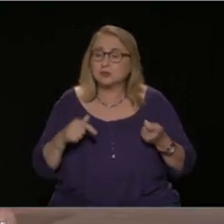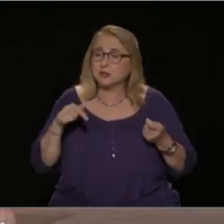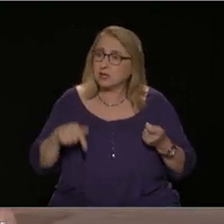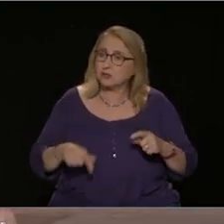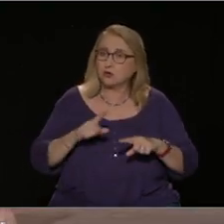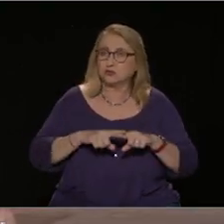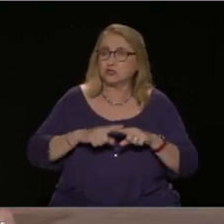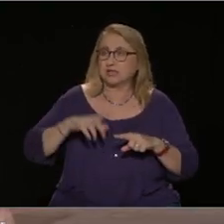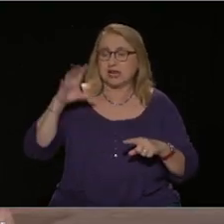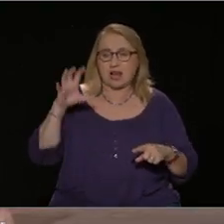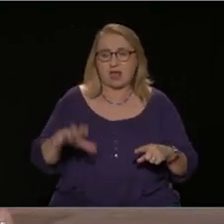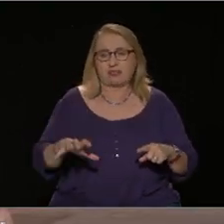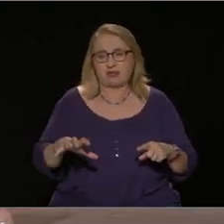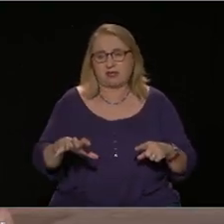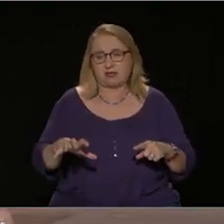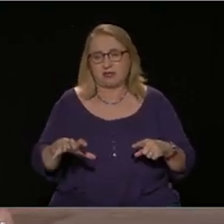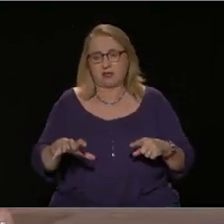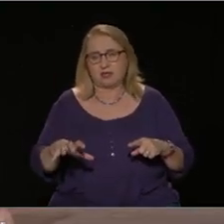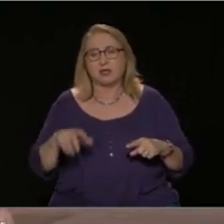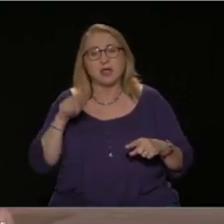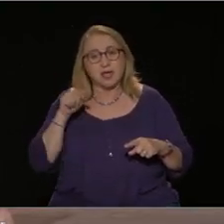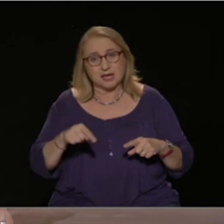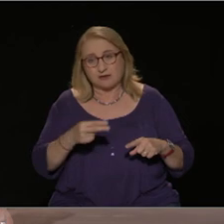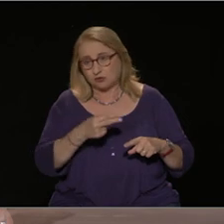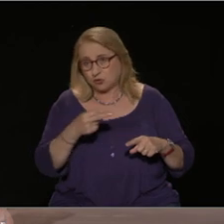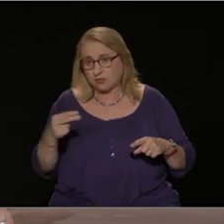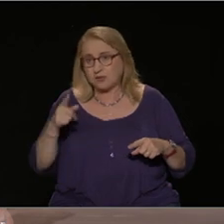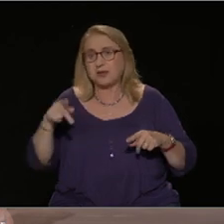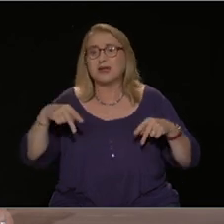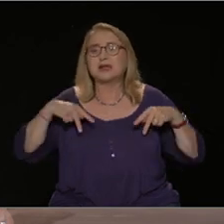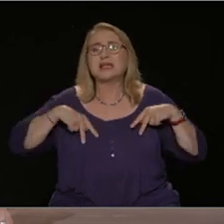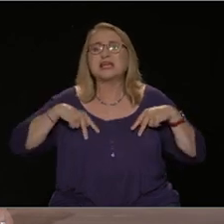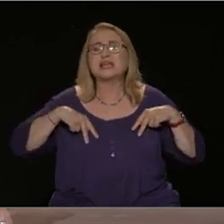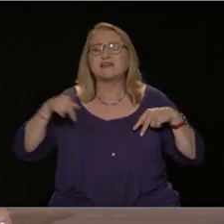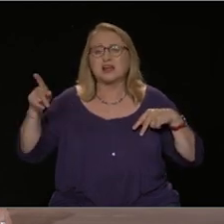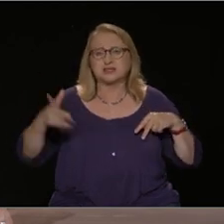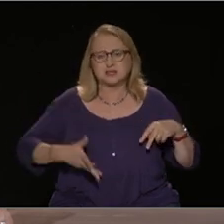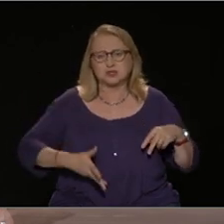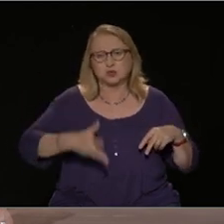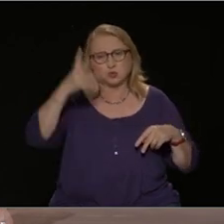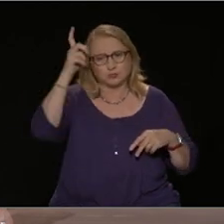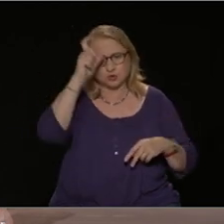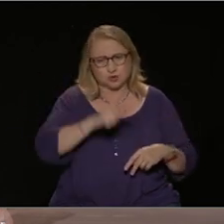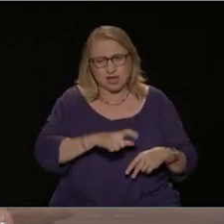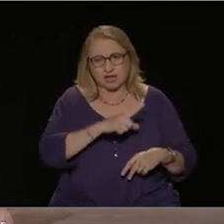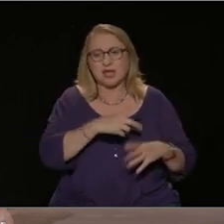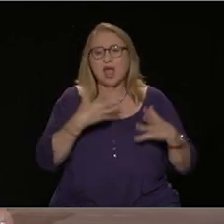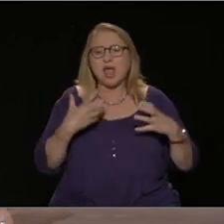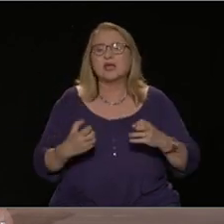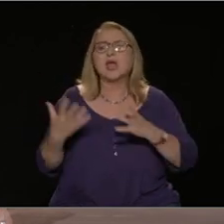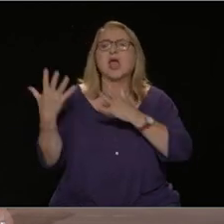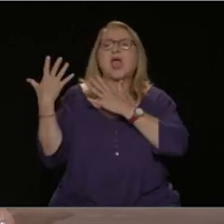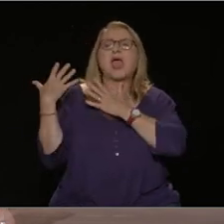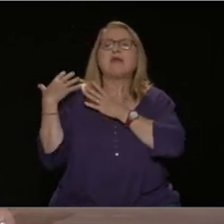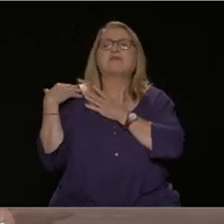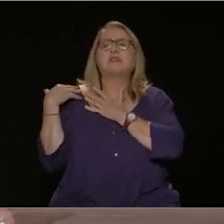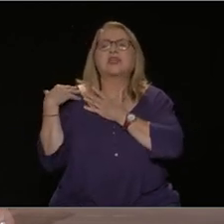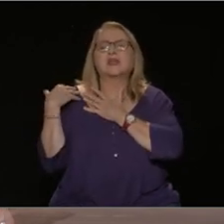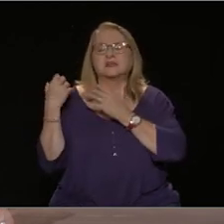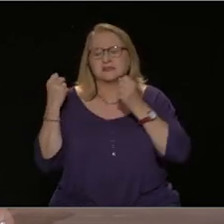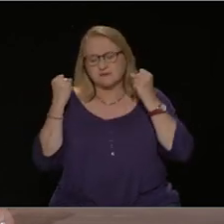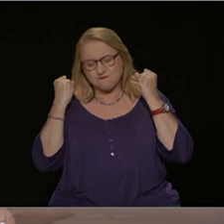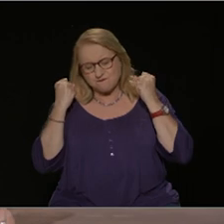Ένα ακόμα θέμα πάνω στο οποίο και η κυβέρνηση του Κυριάκου Μητσοτάκη φέρει τρομερές ευθύνες και ωθείς μεγάλες